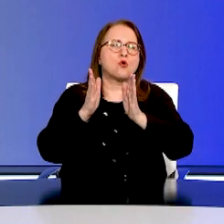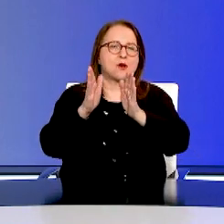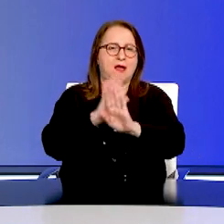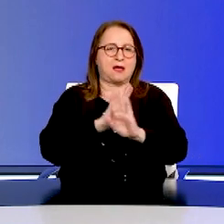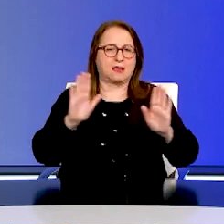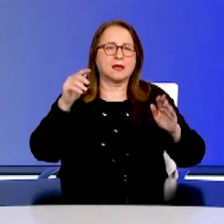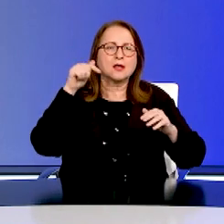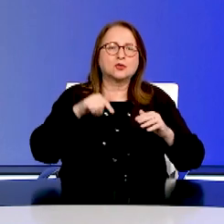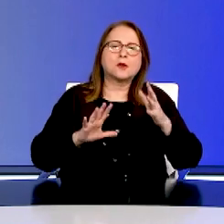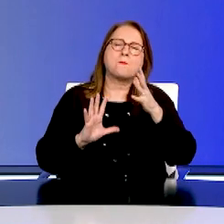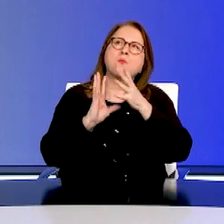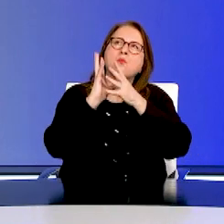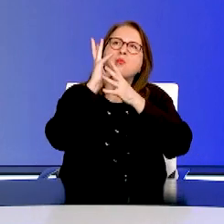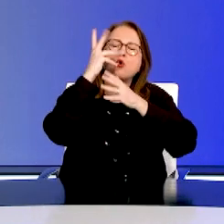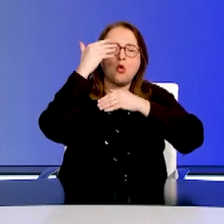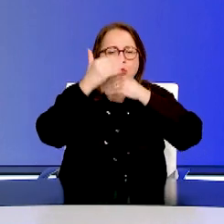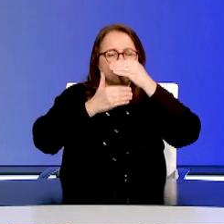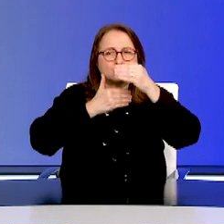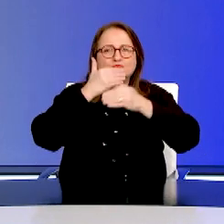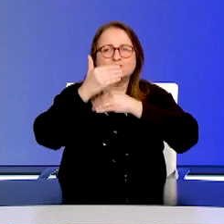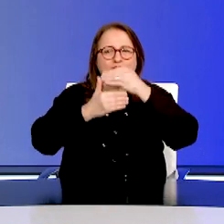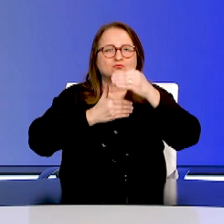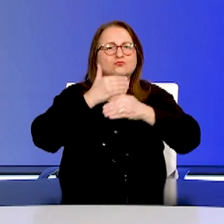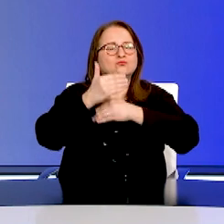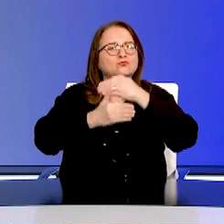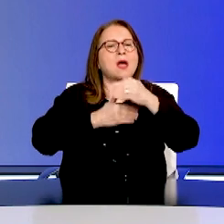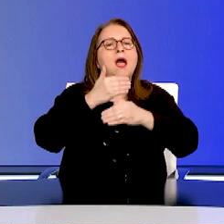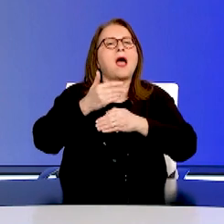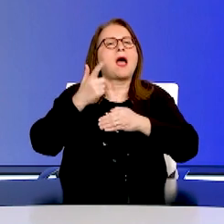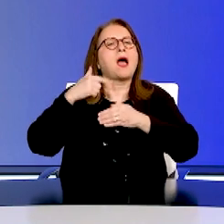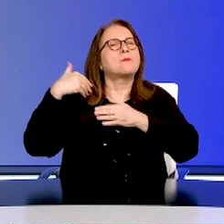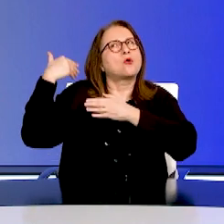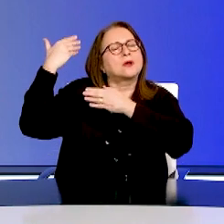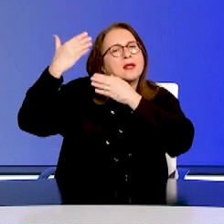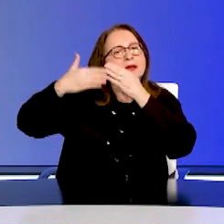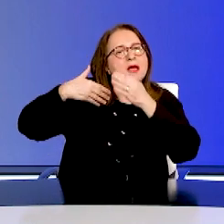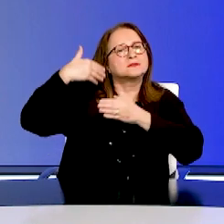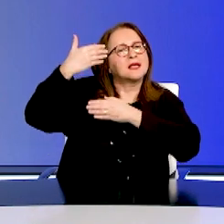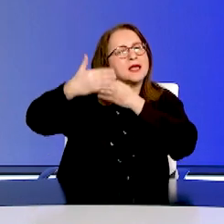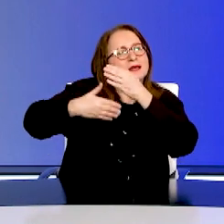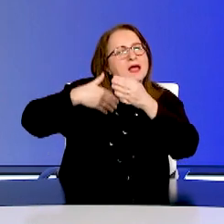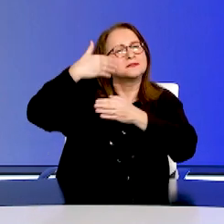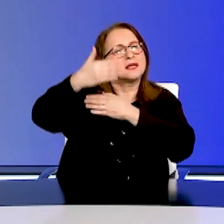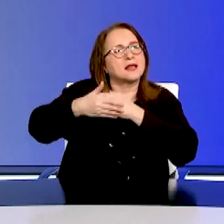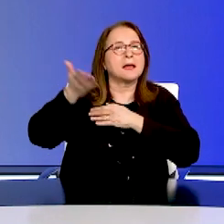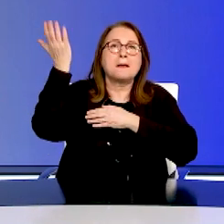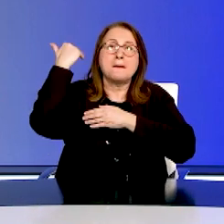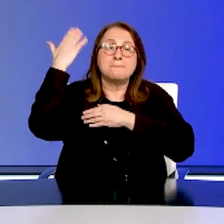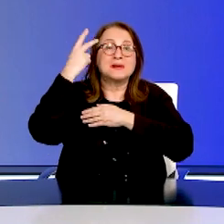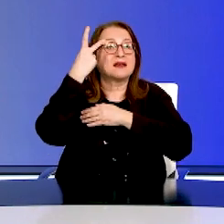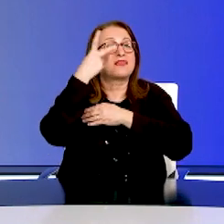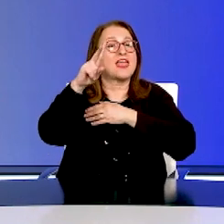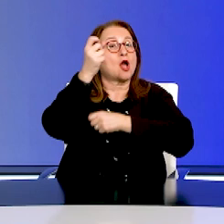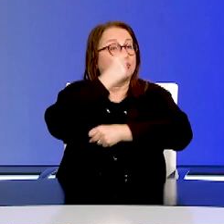που περνά από γενιά σε γενιά της πατρίδας μας. Πριν από δύο αιώνες, μια χούφτα αποφασισμένων αγωνιστών